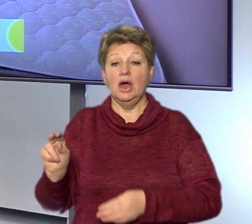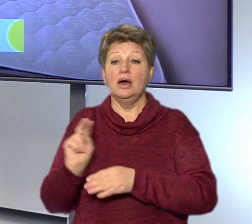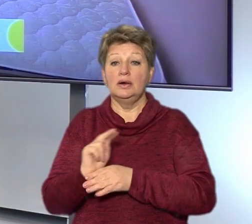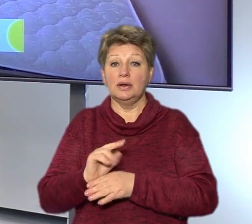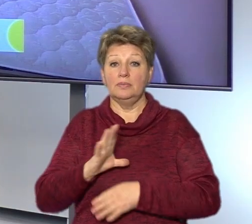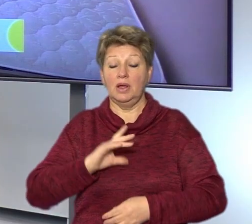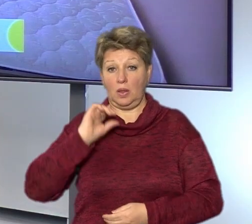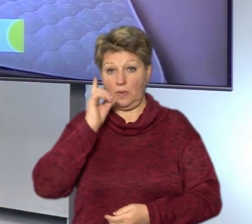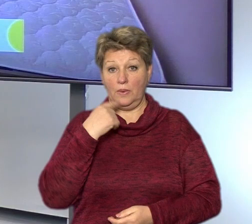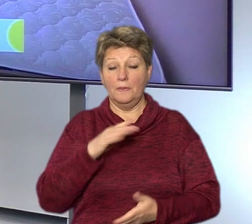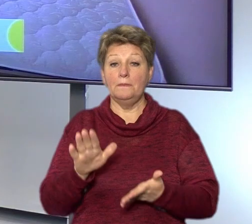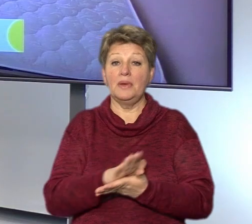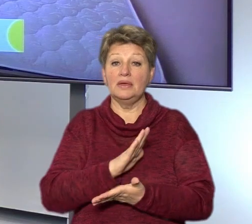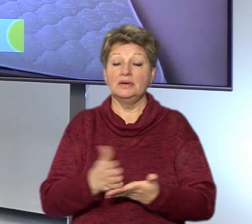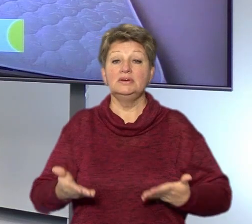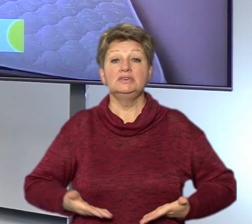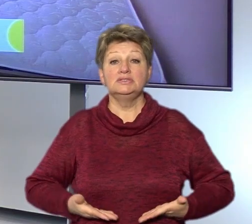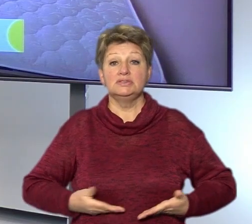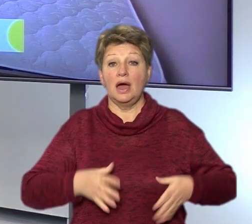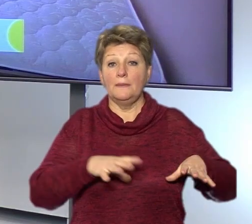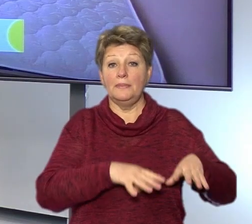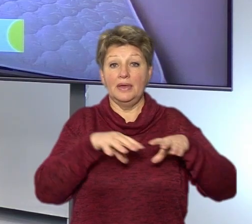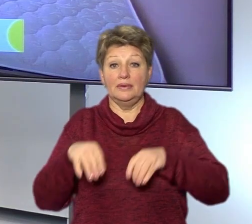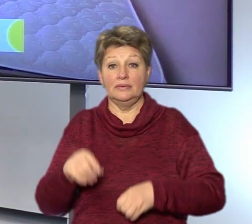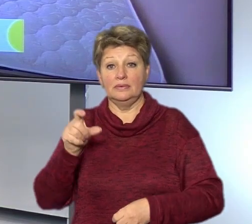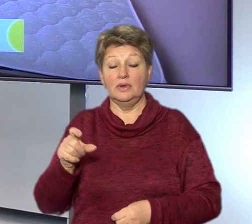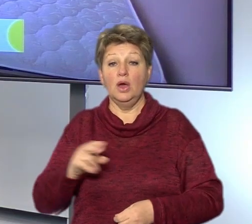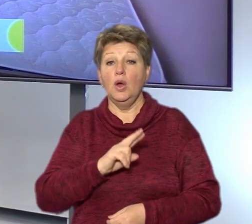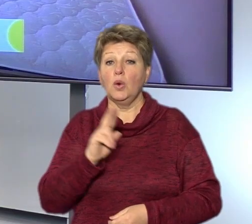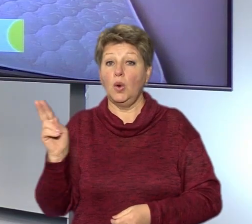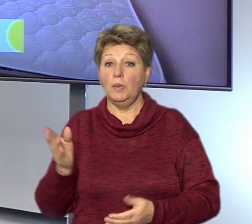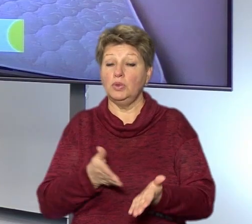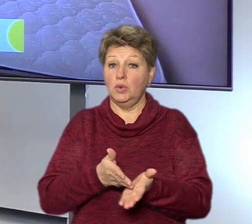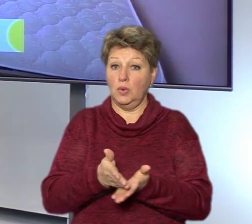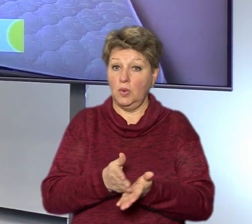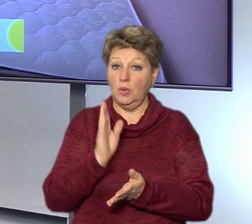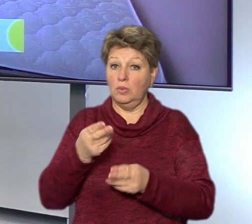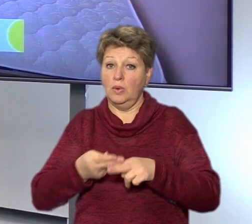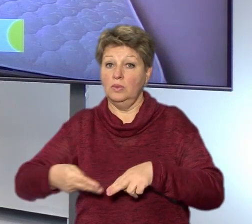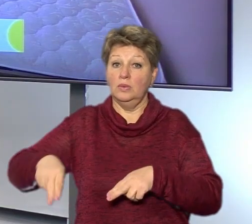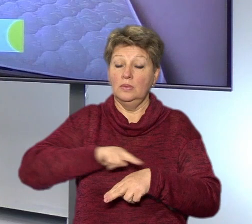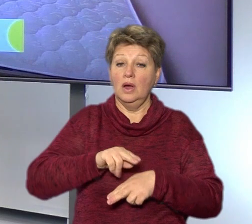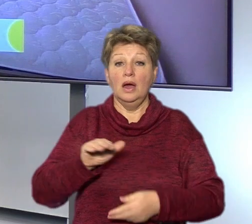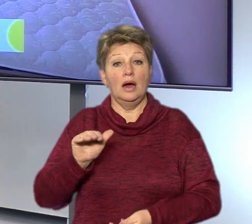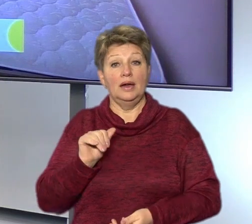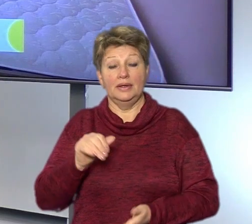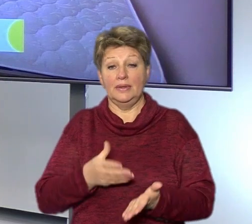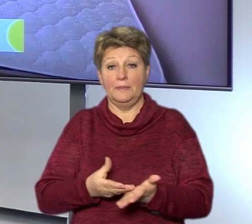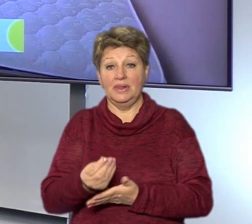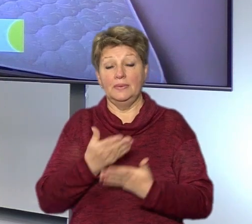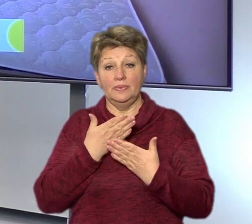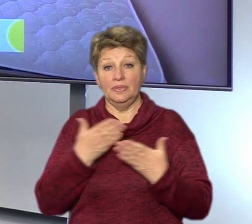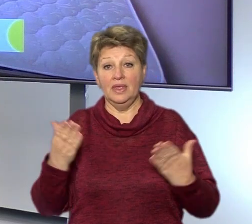тривав рік. Тут безоплатно житимуть переселенці, комунальні послуги їм компенсуватимуть, а орендна плата відсутня. На